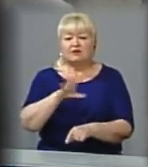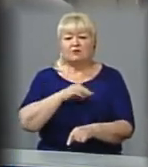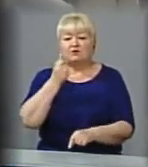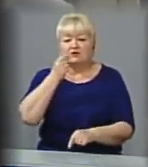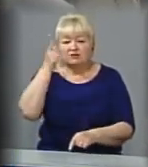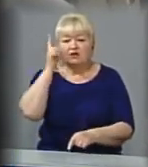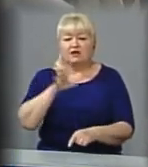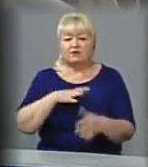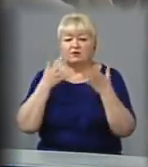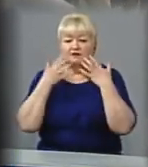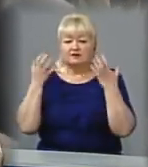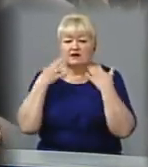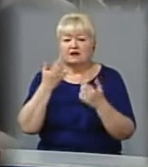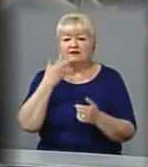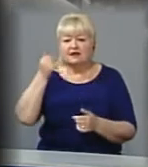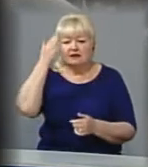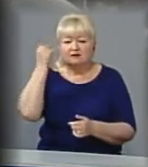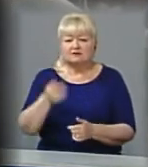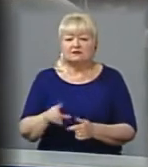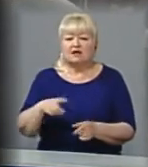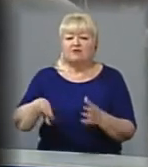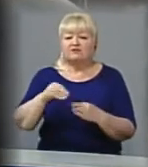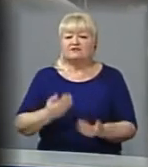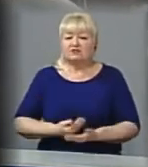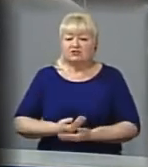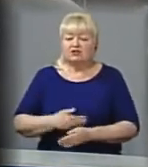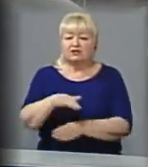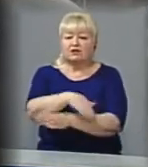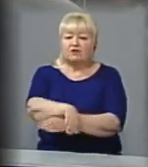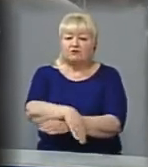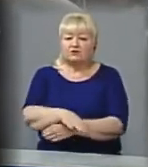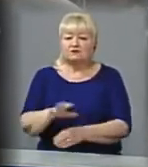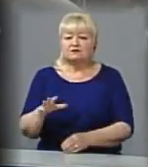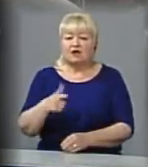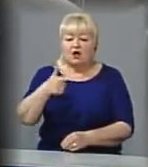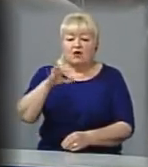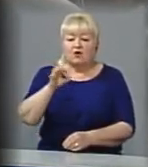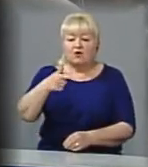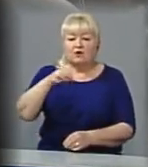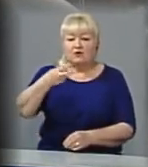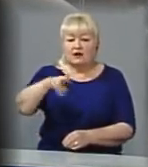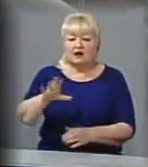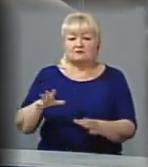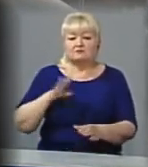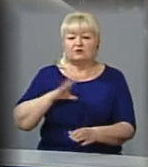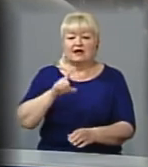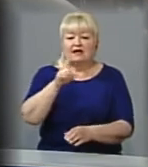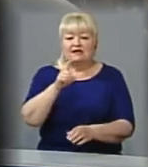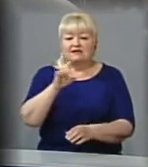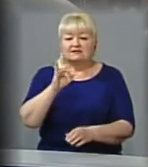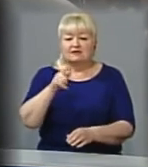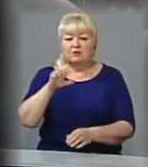італійці. Вони всі жили на вулиці Гоголя, колись вона називалася Загмонтівська.